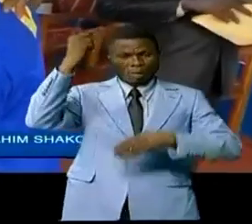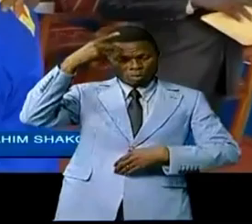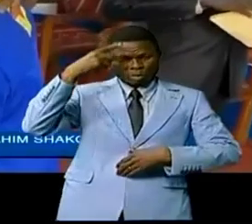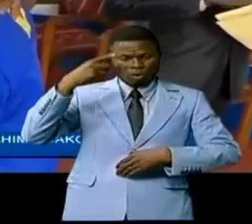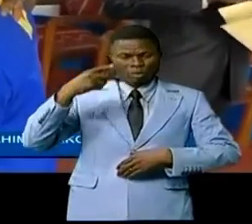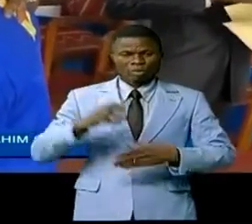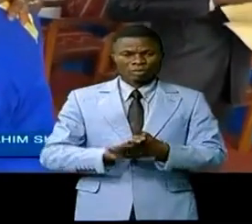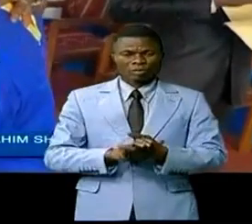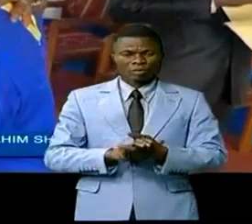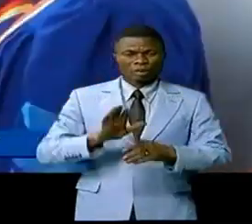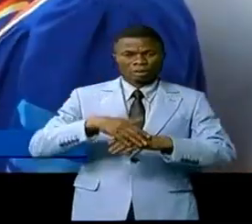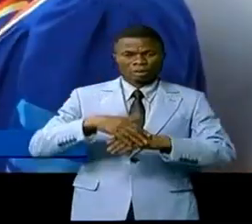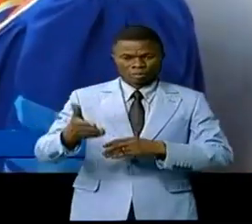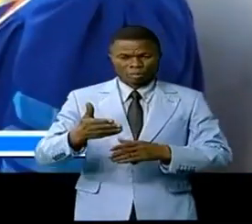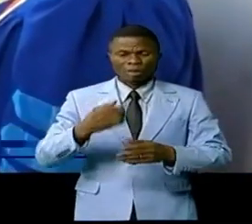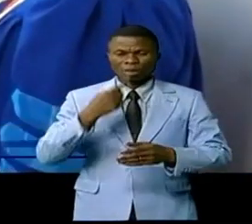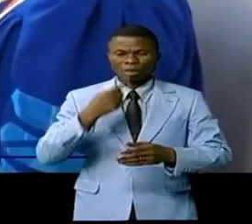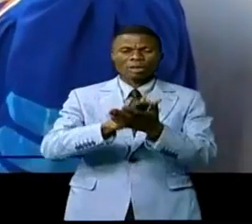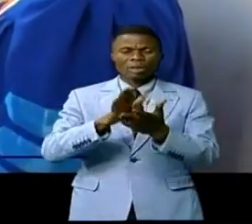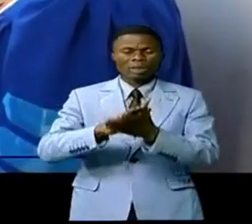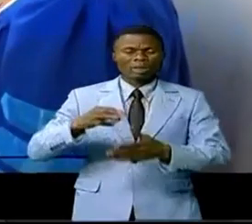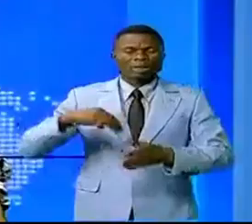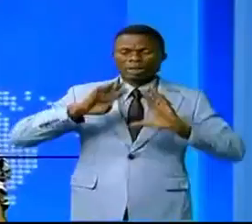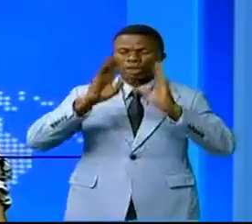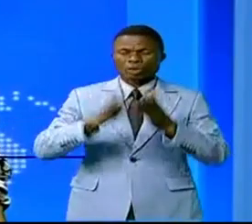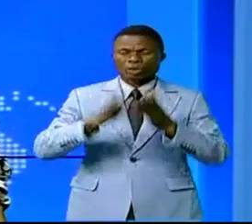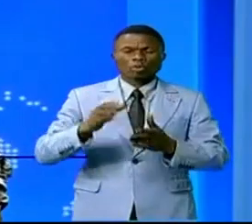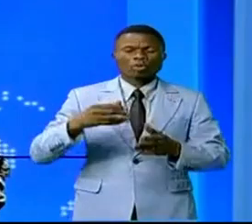et là par la suite et remercier les membres du jury.